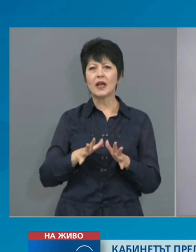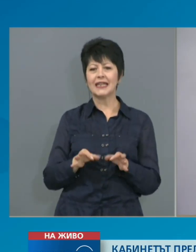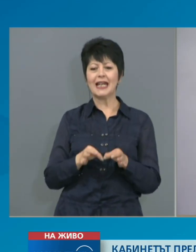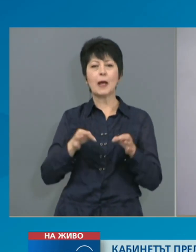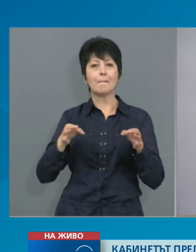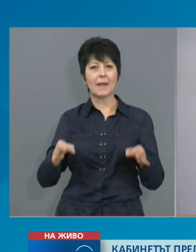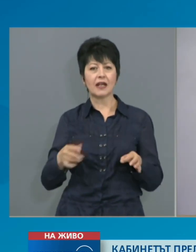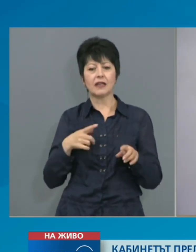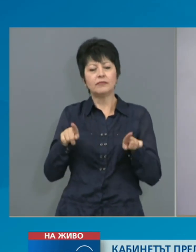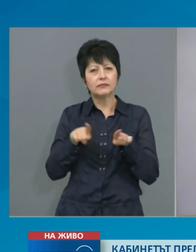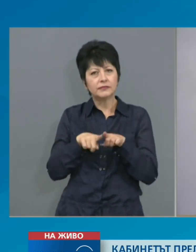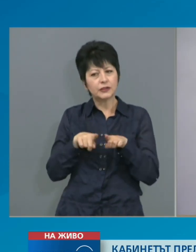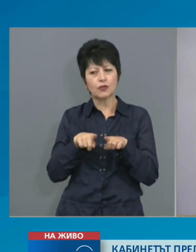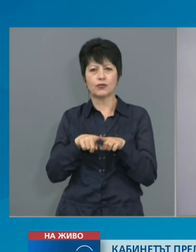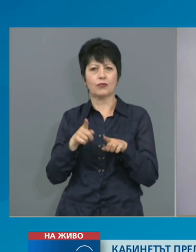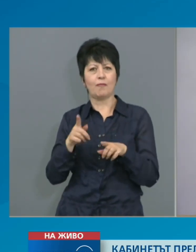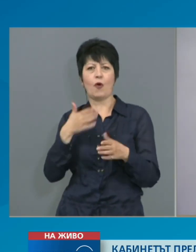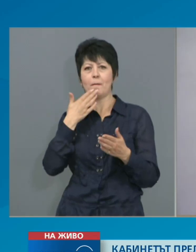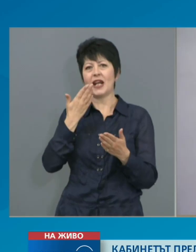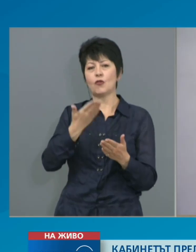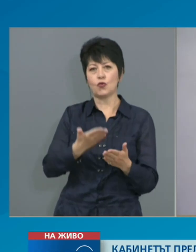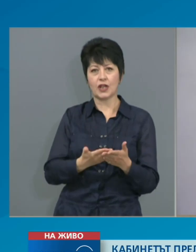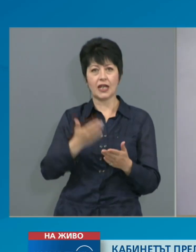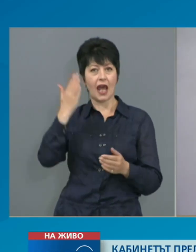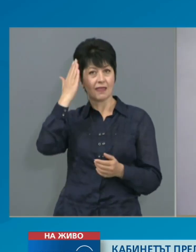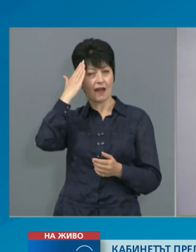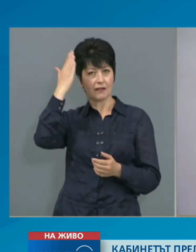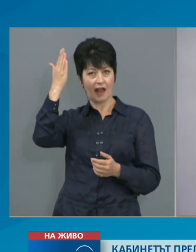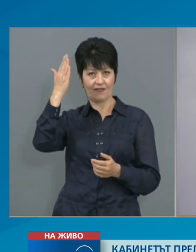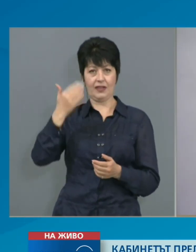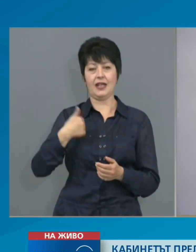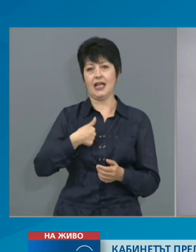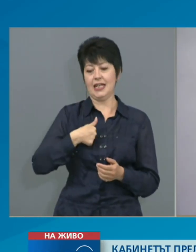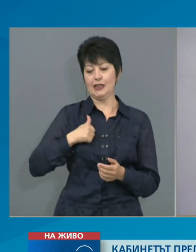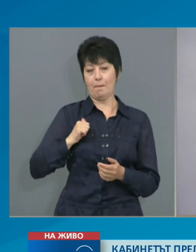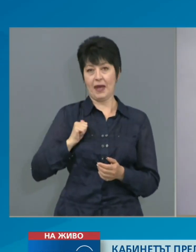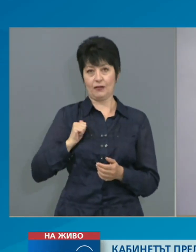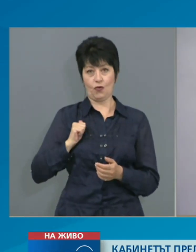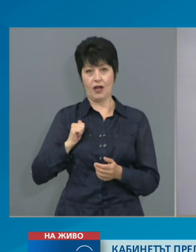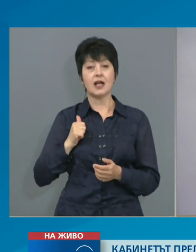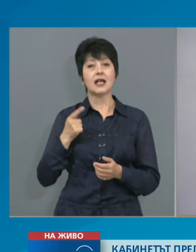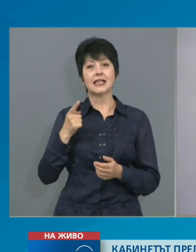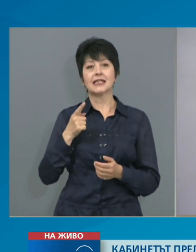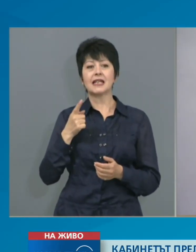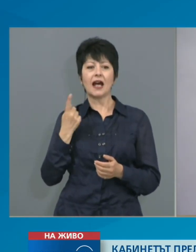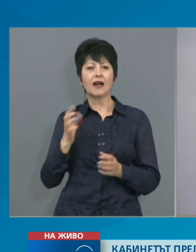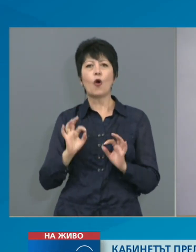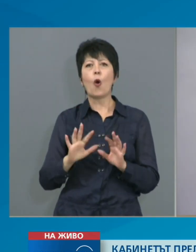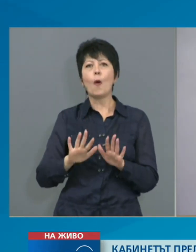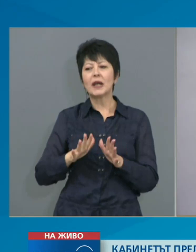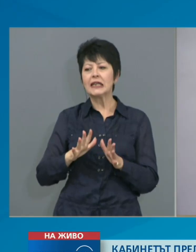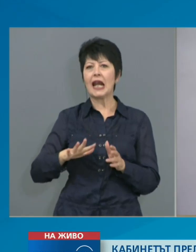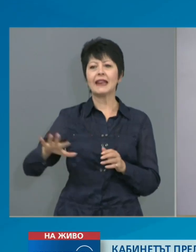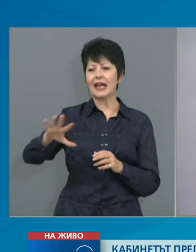също по предложение на главния държавен здравен инспектор за дадена територия